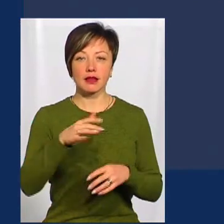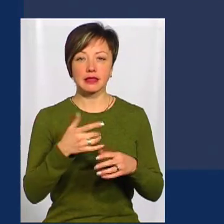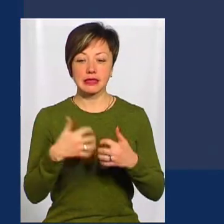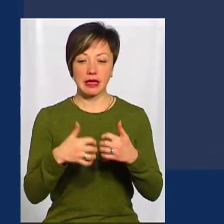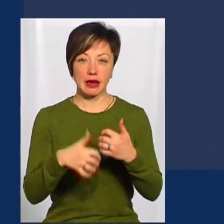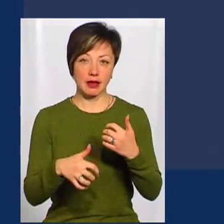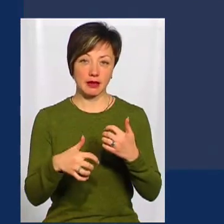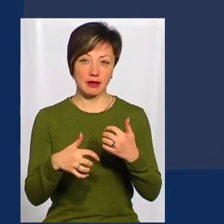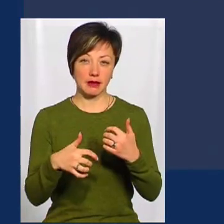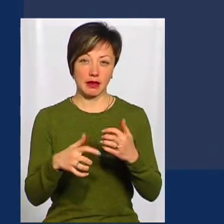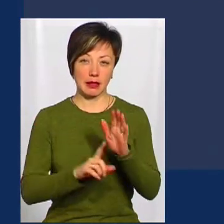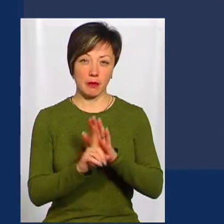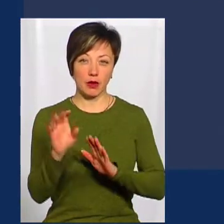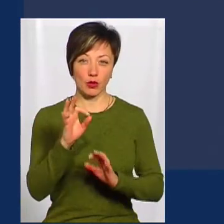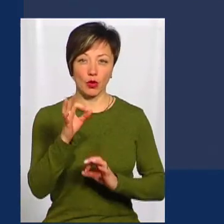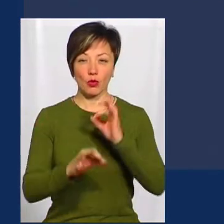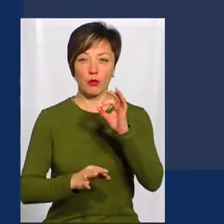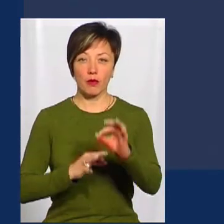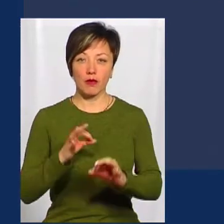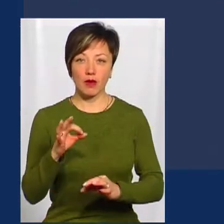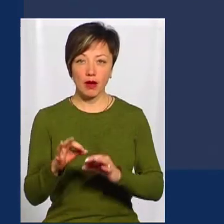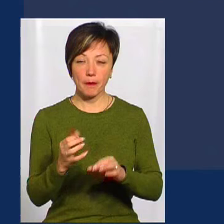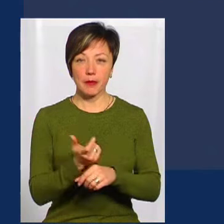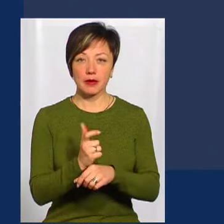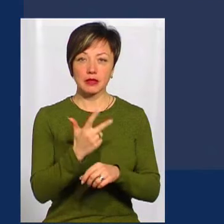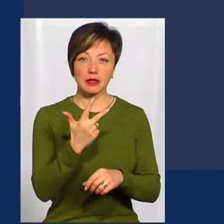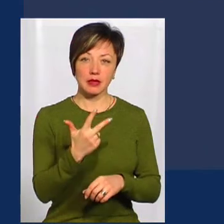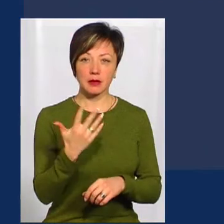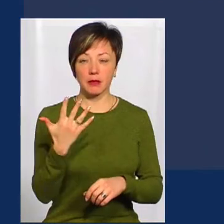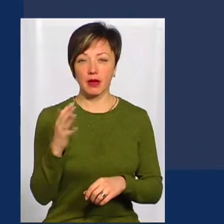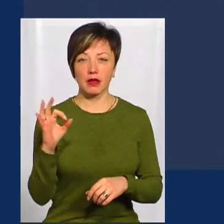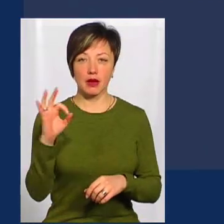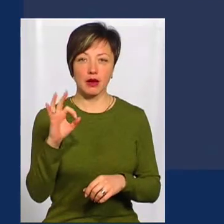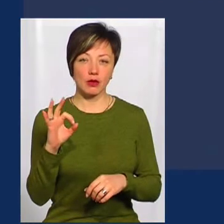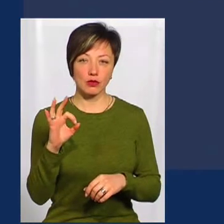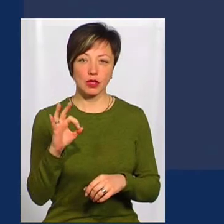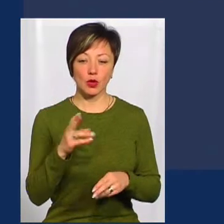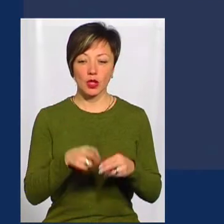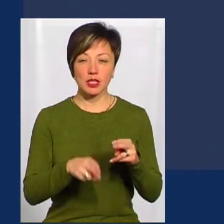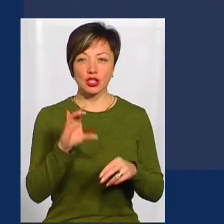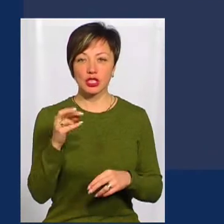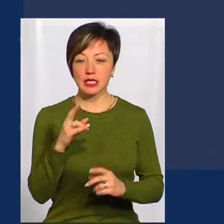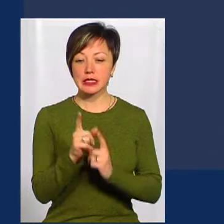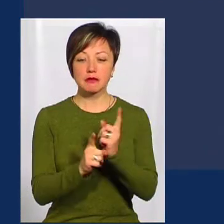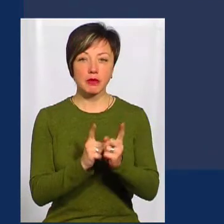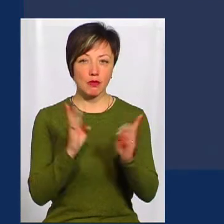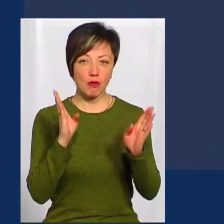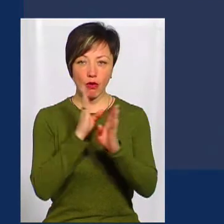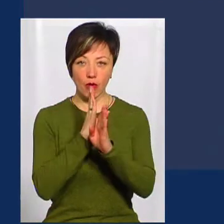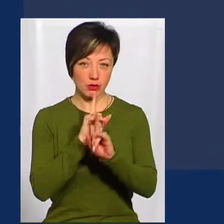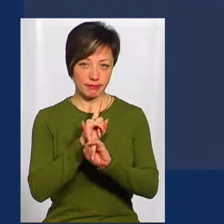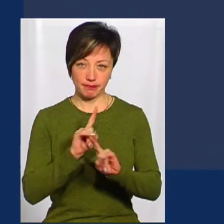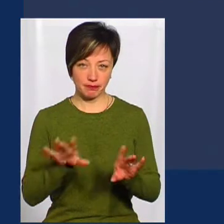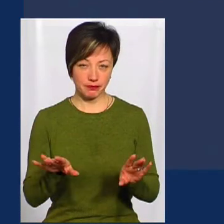перевищує кліматичну норму за цей період, першу половину, на 3-5 градусів. І до кінця січня суттєвих змін у погоді ми не